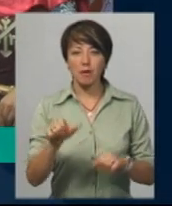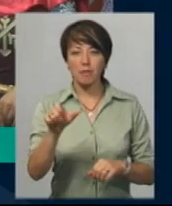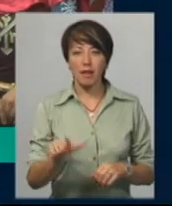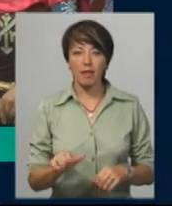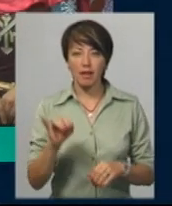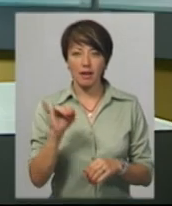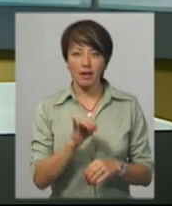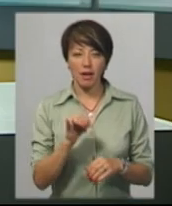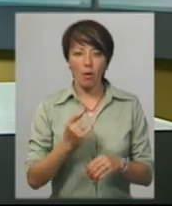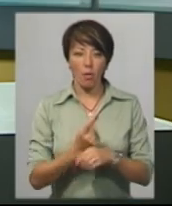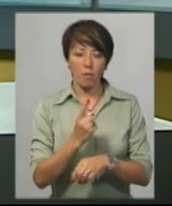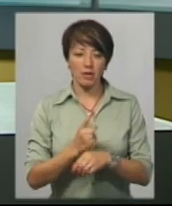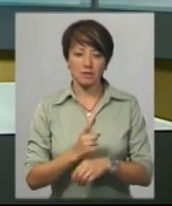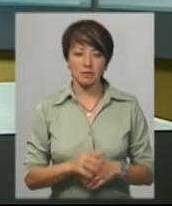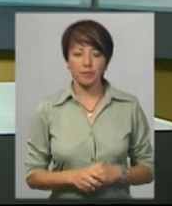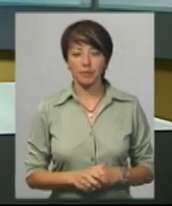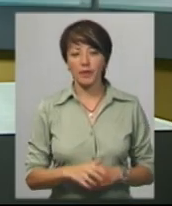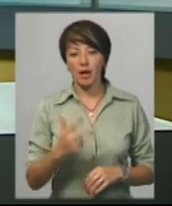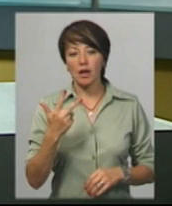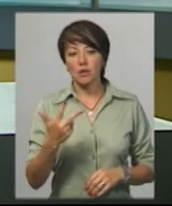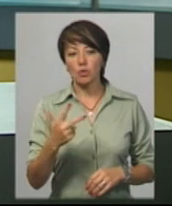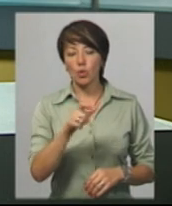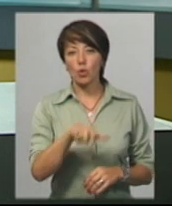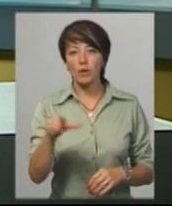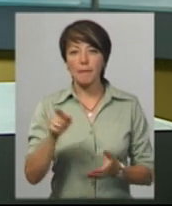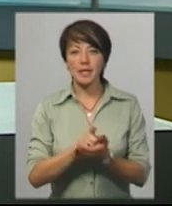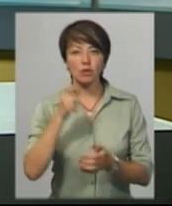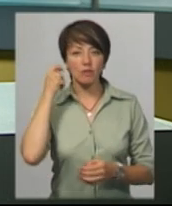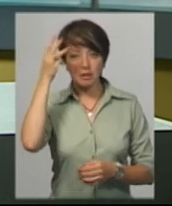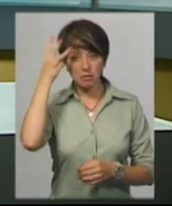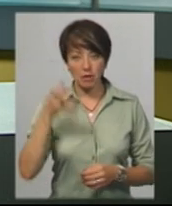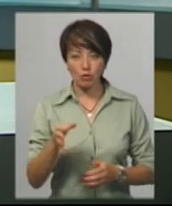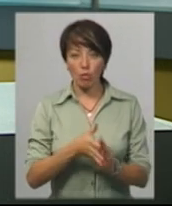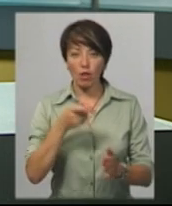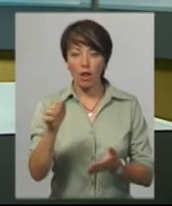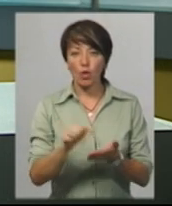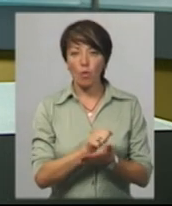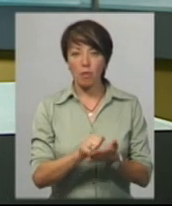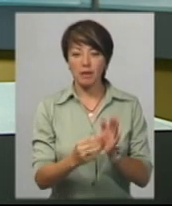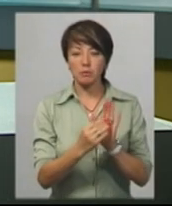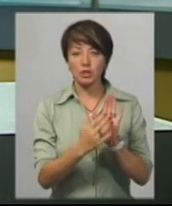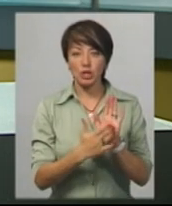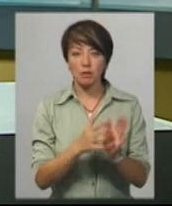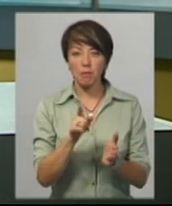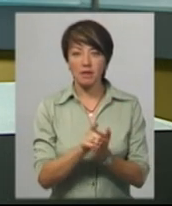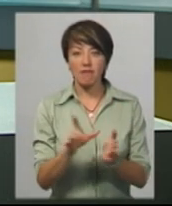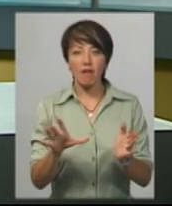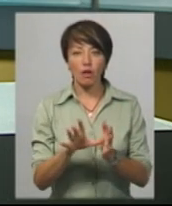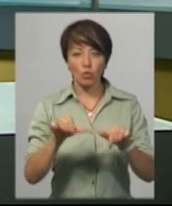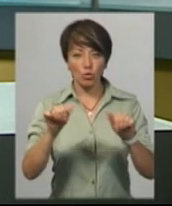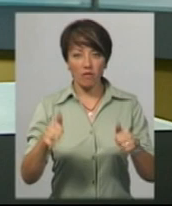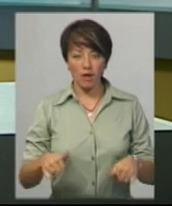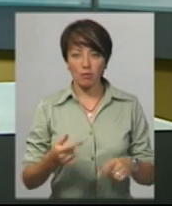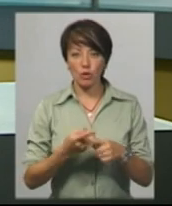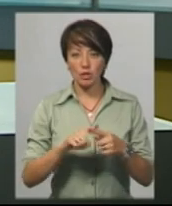комікс Троє людей пенсійного віку з Хмельниччини подали документи для призначення пенсії в електронному вигляді.